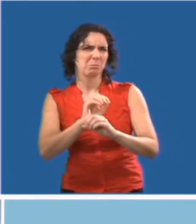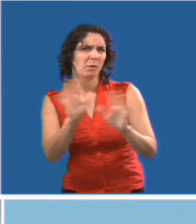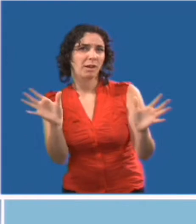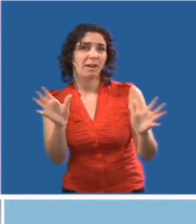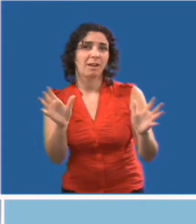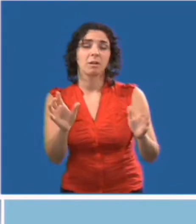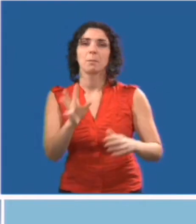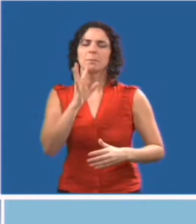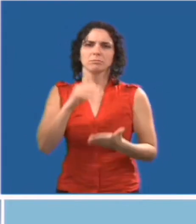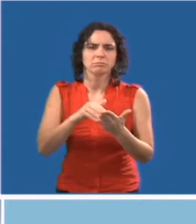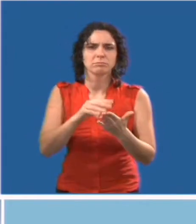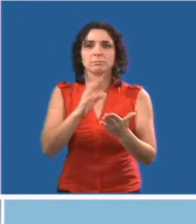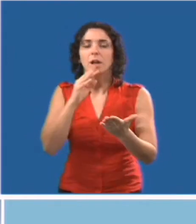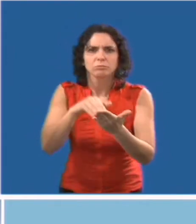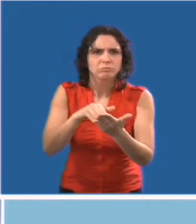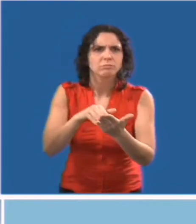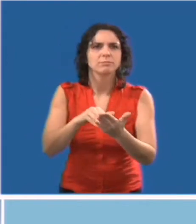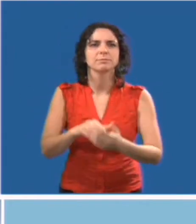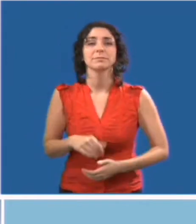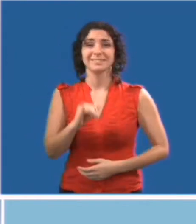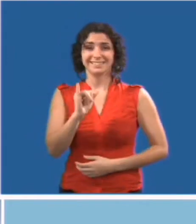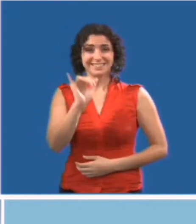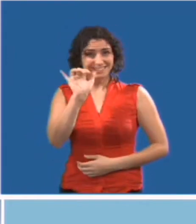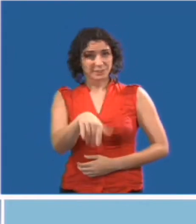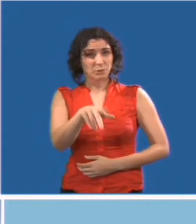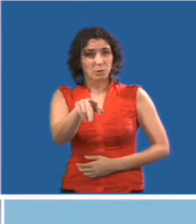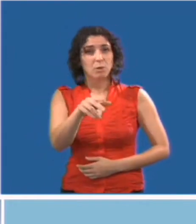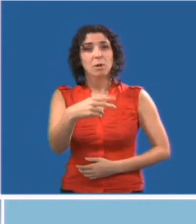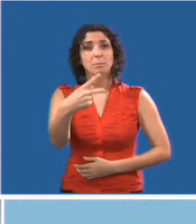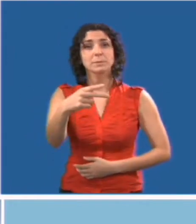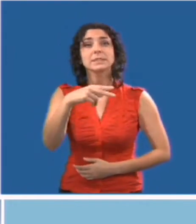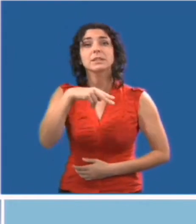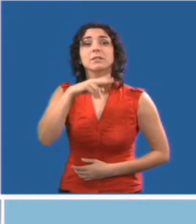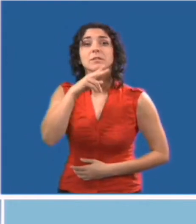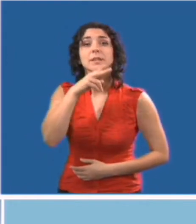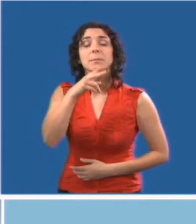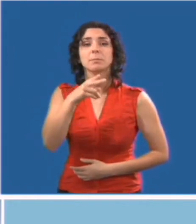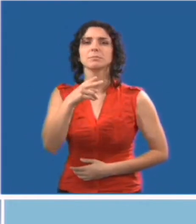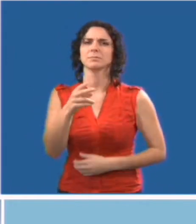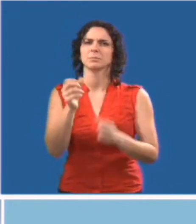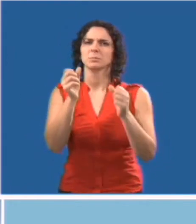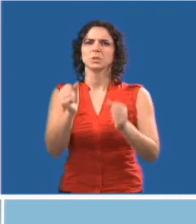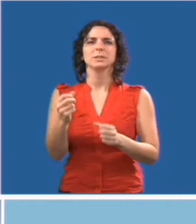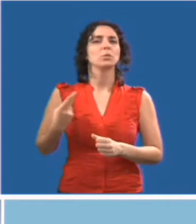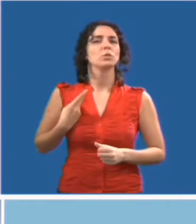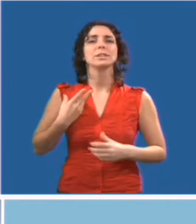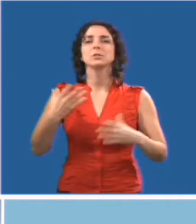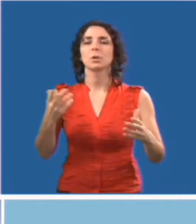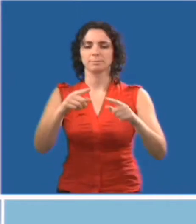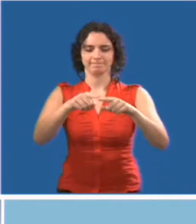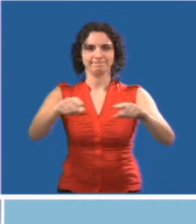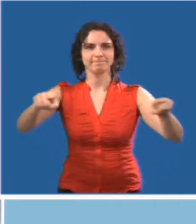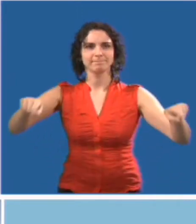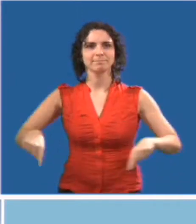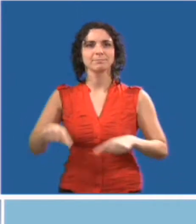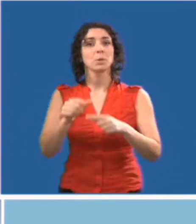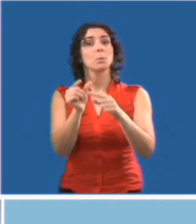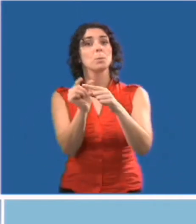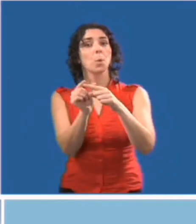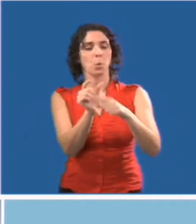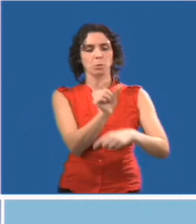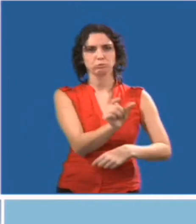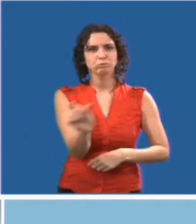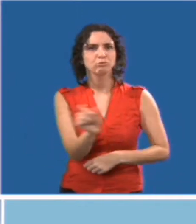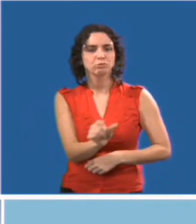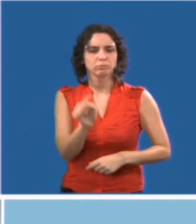des mots ou entraîner un trouble de l'élocution ou le bégayement. Une personne ayant ce type